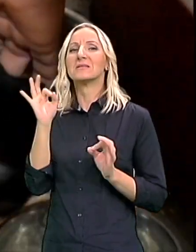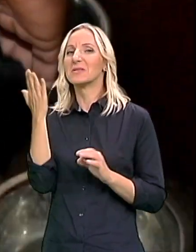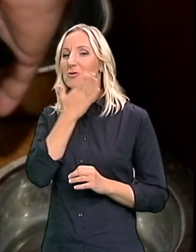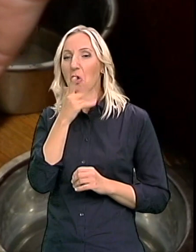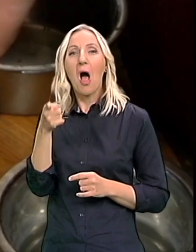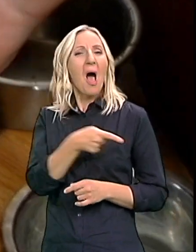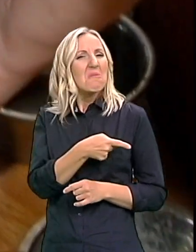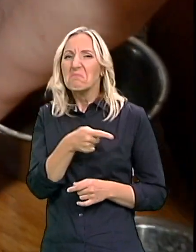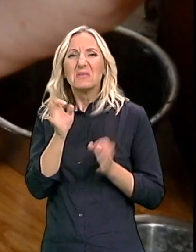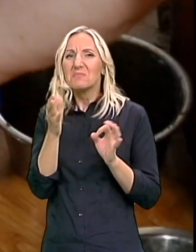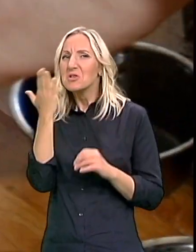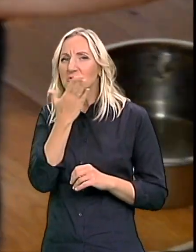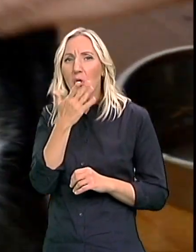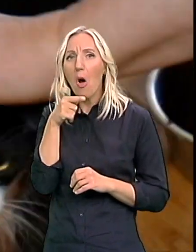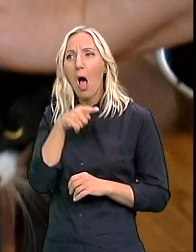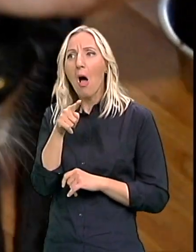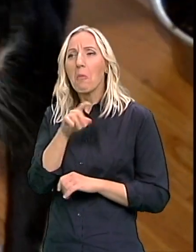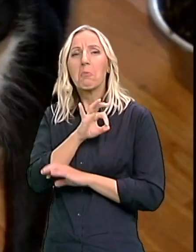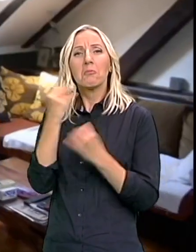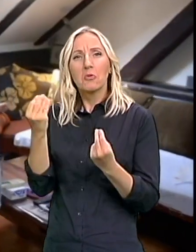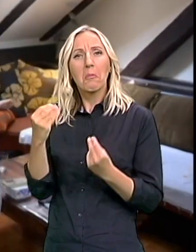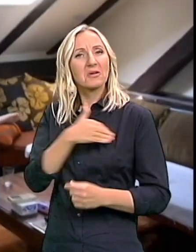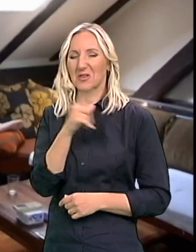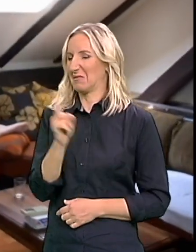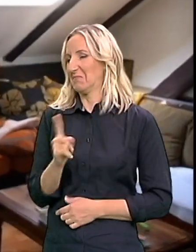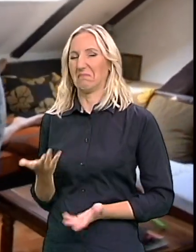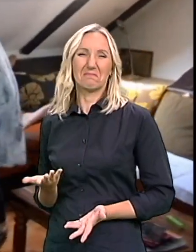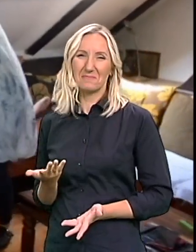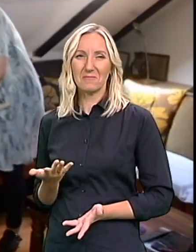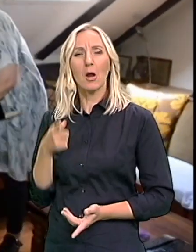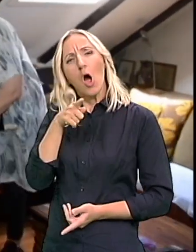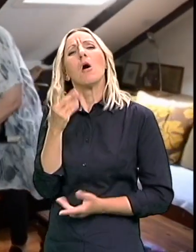Pokazam se kao dobar djak Bio je dobar što se tiče